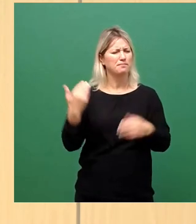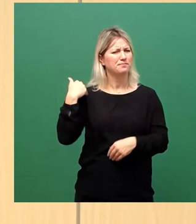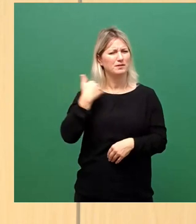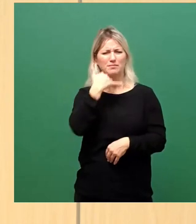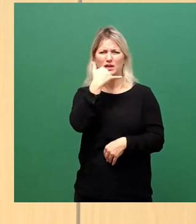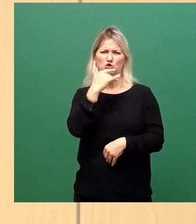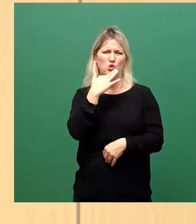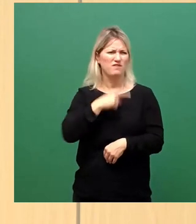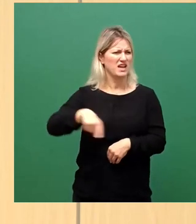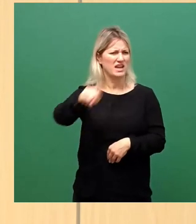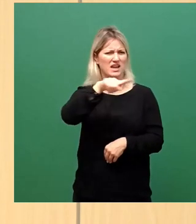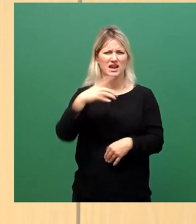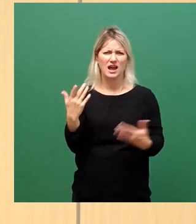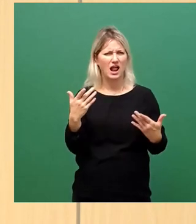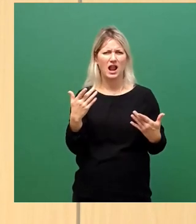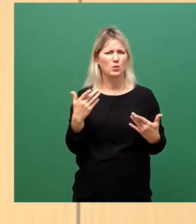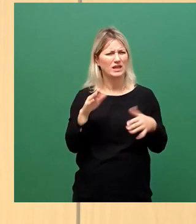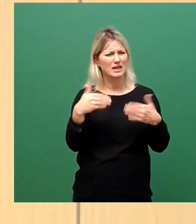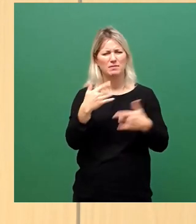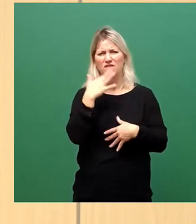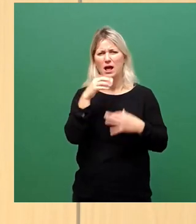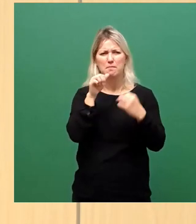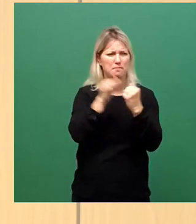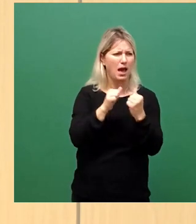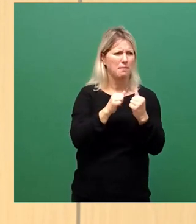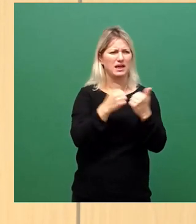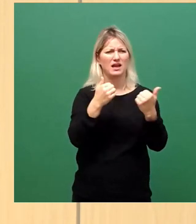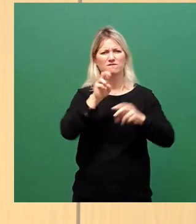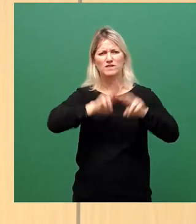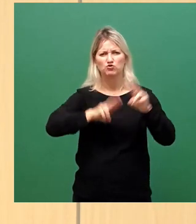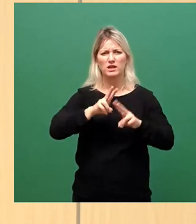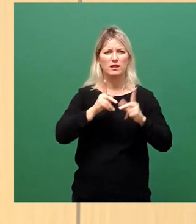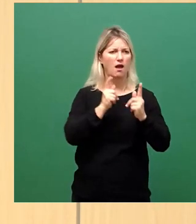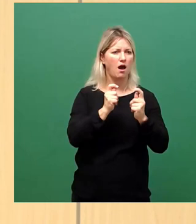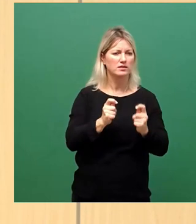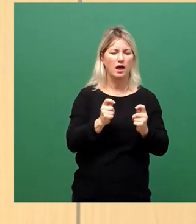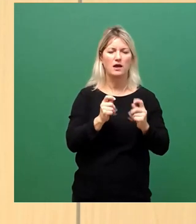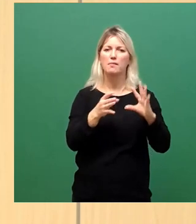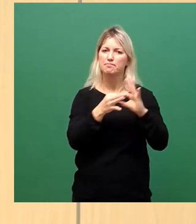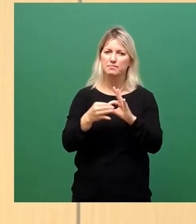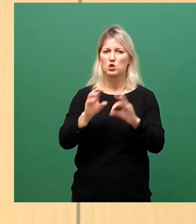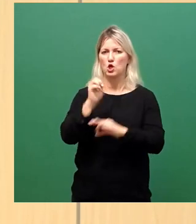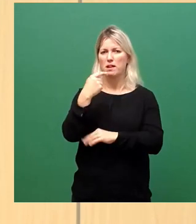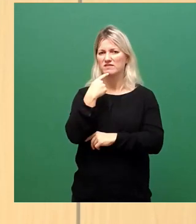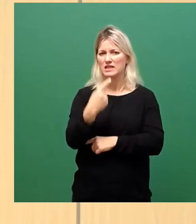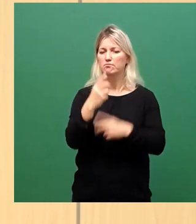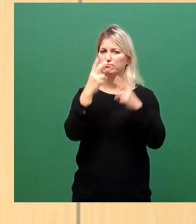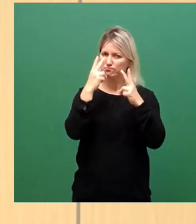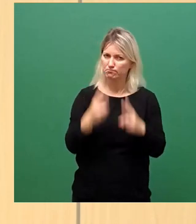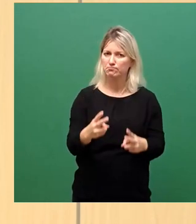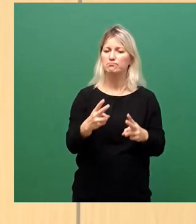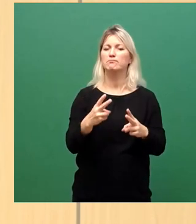Papier und viel verschiedene Anträge auch nochmal sagen, was jetzt eigentlich beschlossen wird.